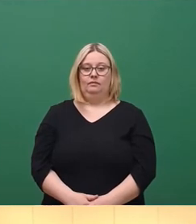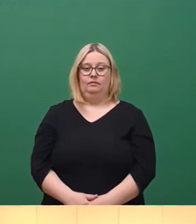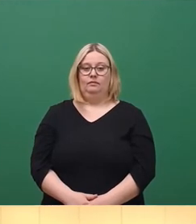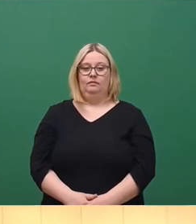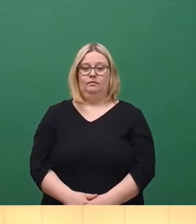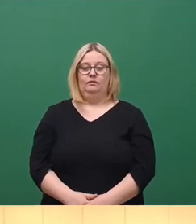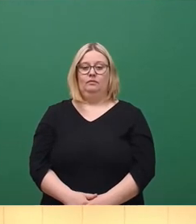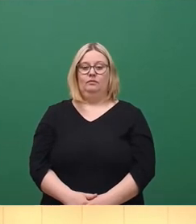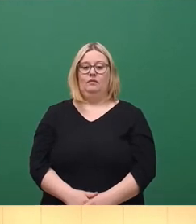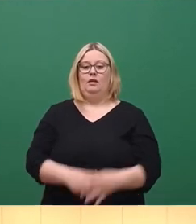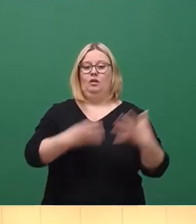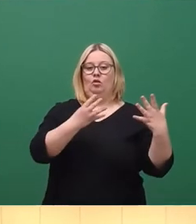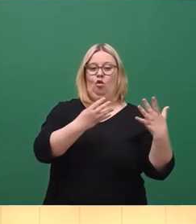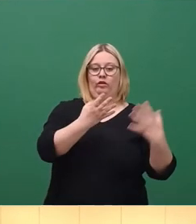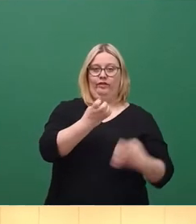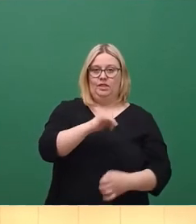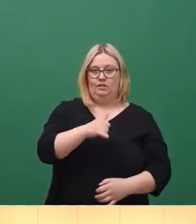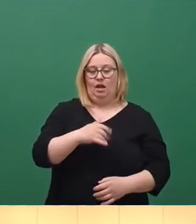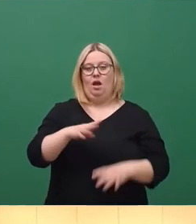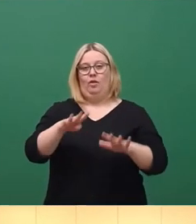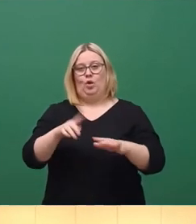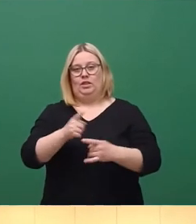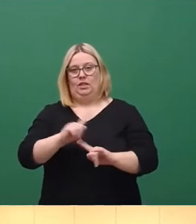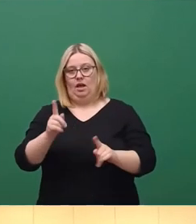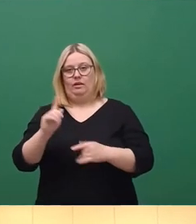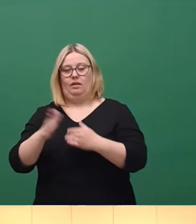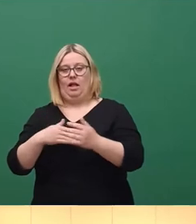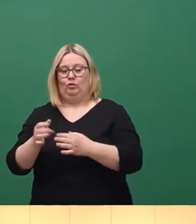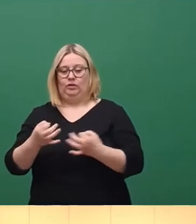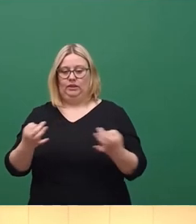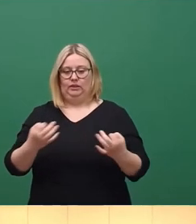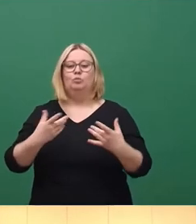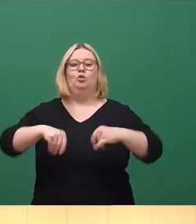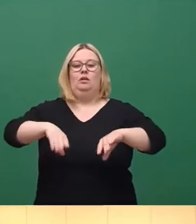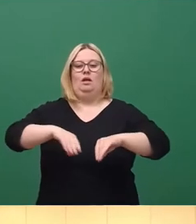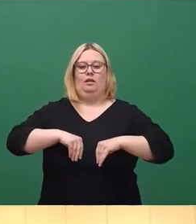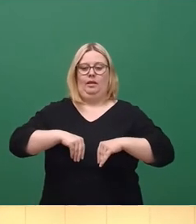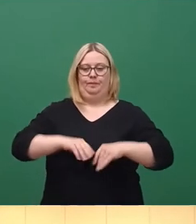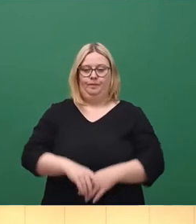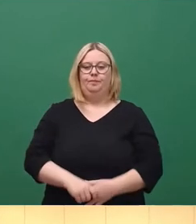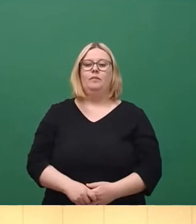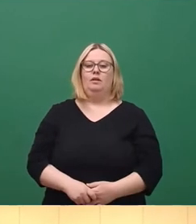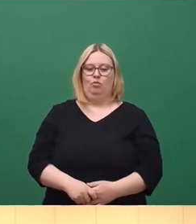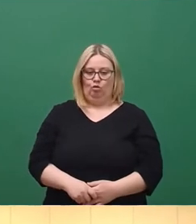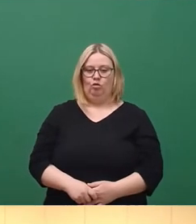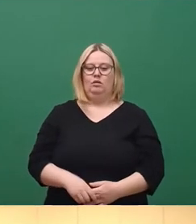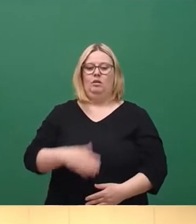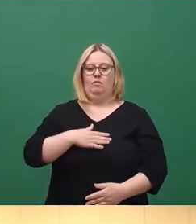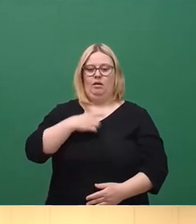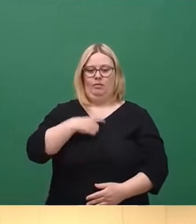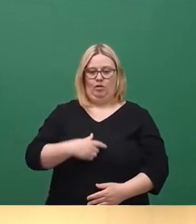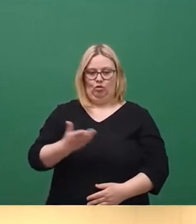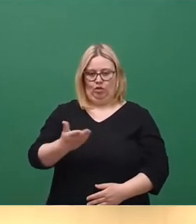49 Ja-Stimmen, 19 Nein-Stimmen, keine Enthaltung. Damit wäre das so beschlossen. Noch eine persönliche Erklärung. Herr Nietzsche, bitteschön.